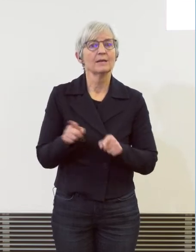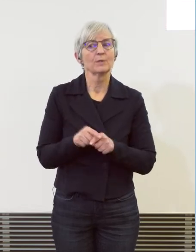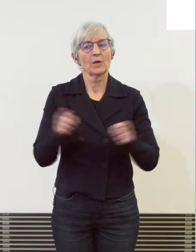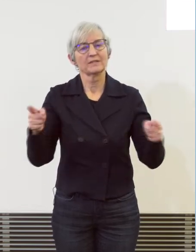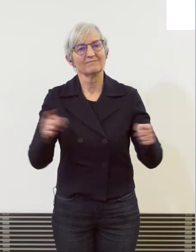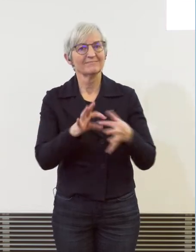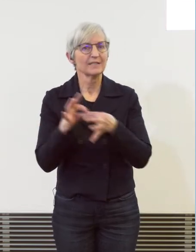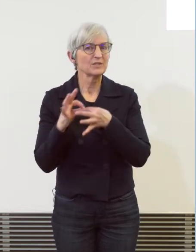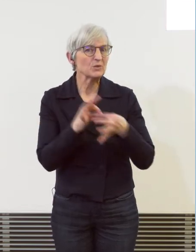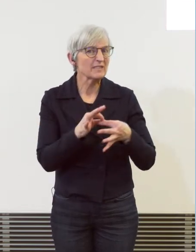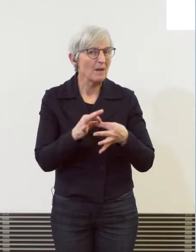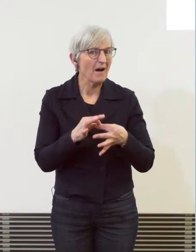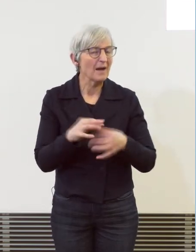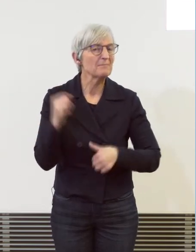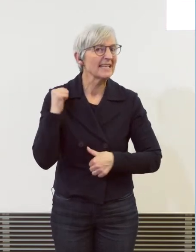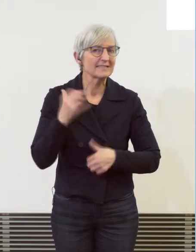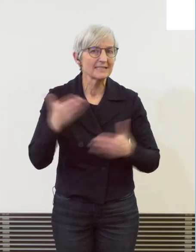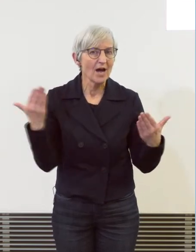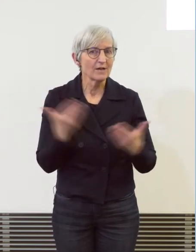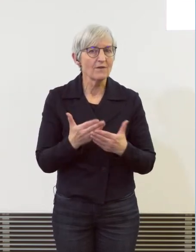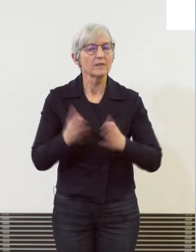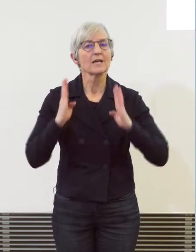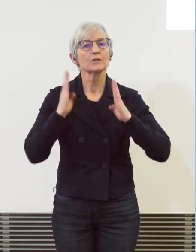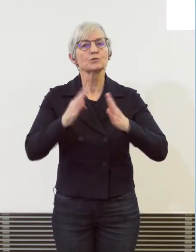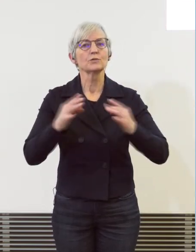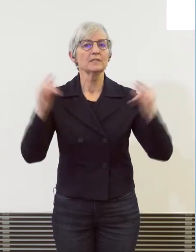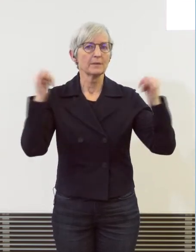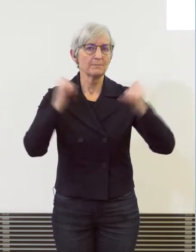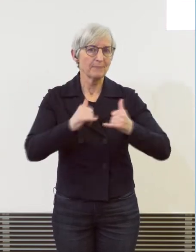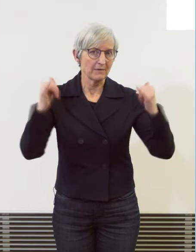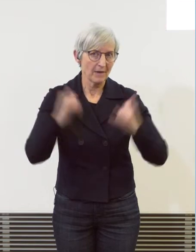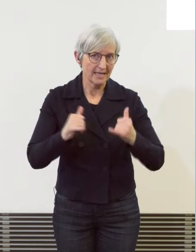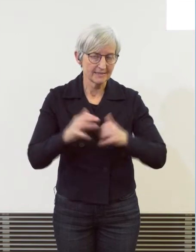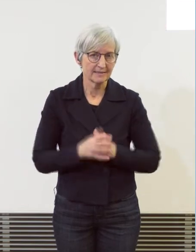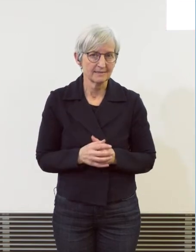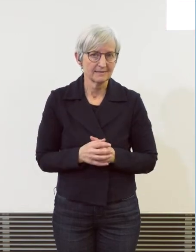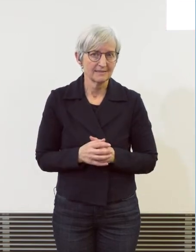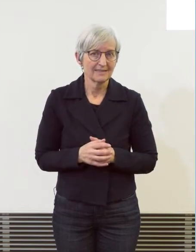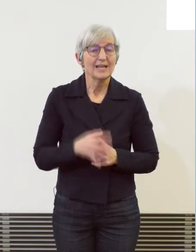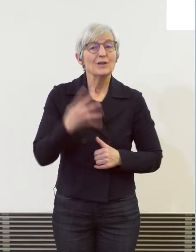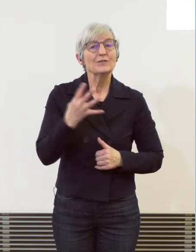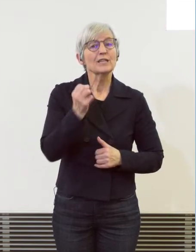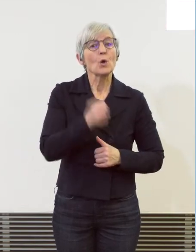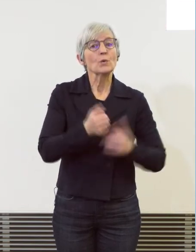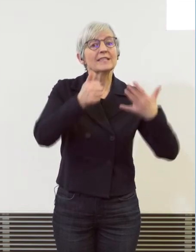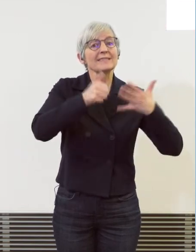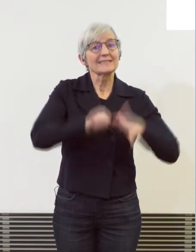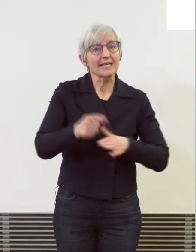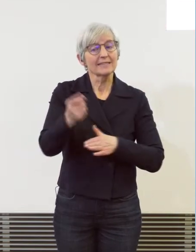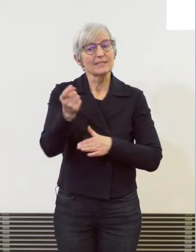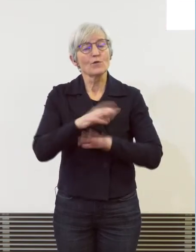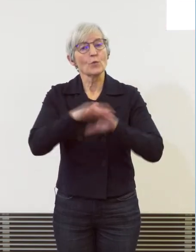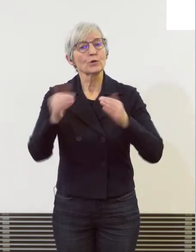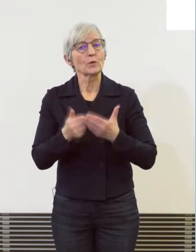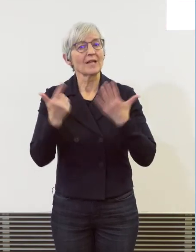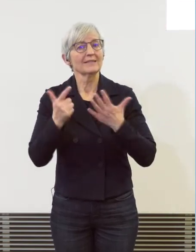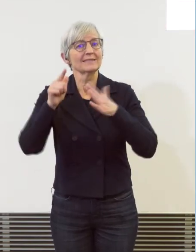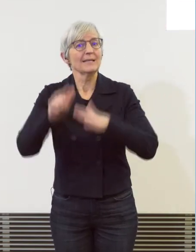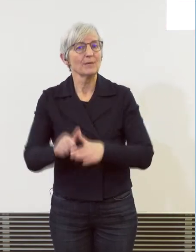Street Parade wieder stattgefunden hat. Knapp 460 von den rund 700 Taschen- Diebstählen sind